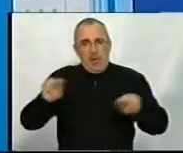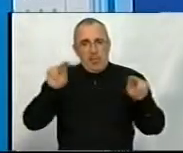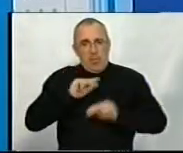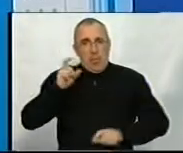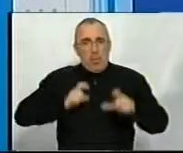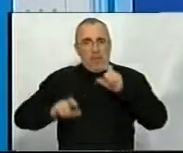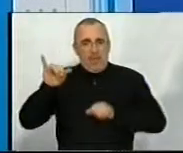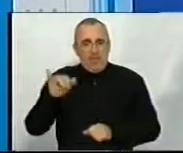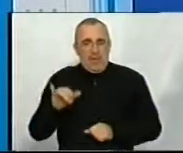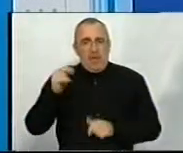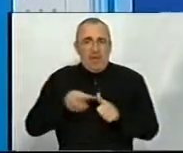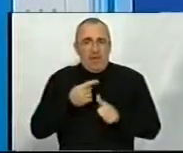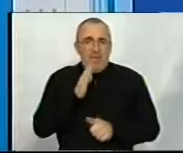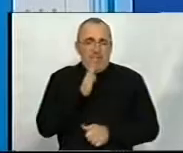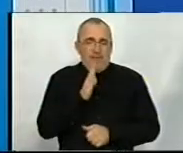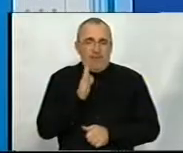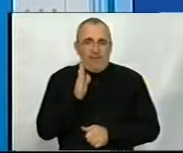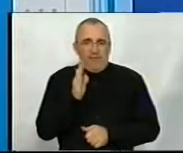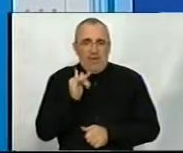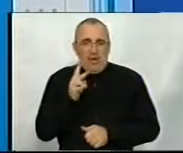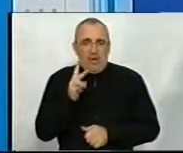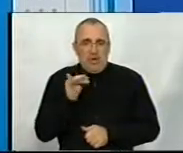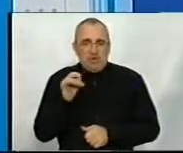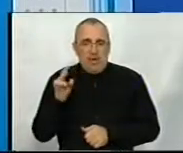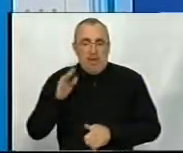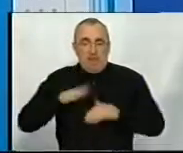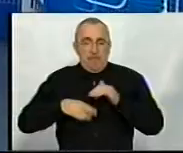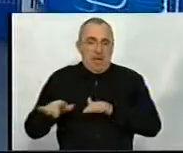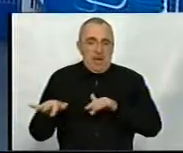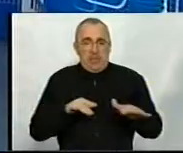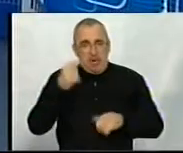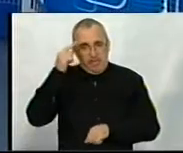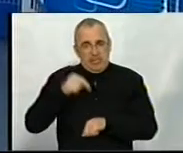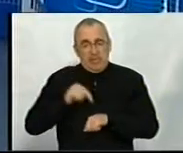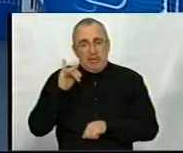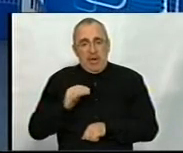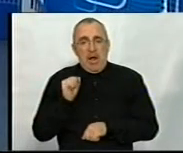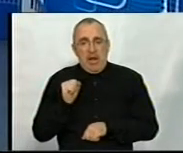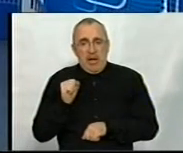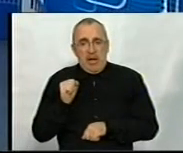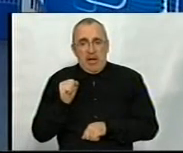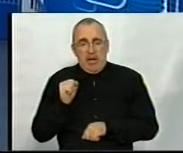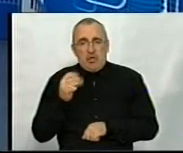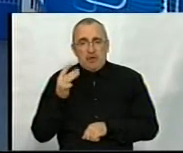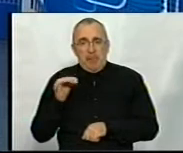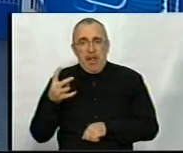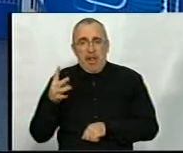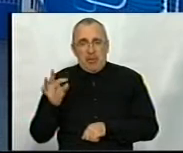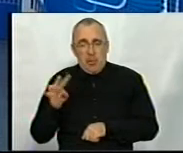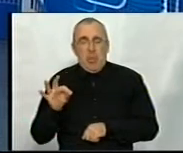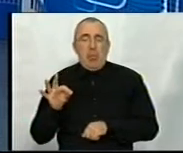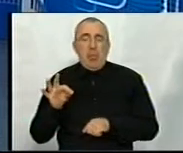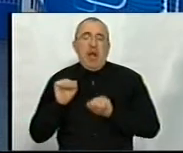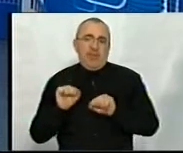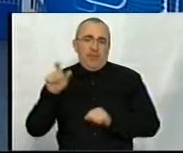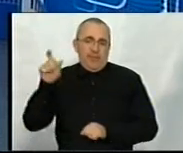університету імені Володимира Виниченка, практикуючою психологинею. І Анастасією Шепеленко, адвокаткою.